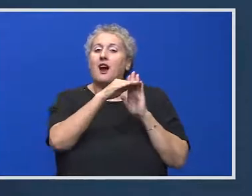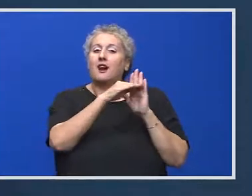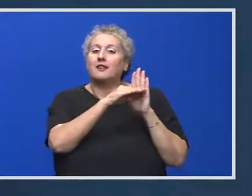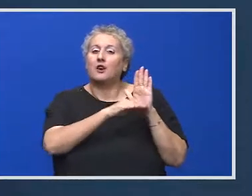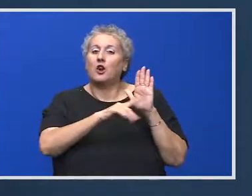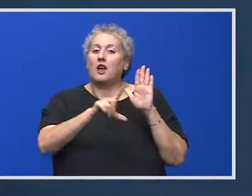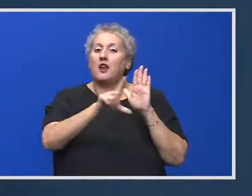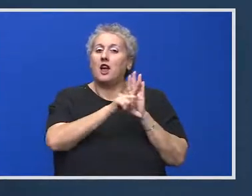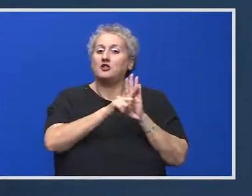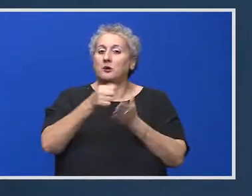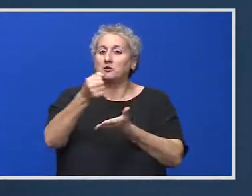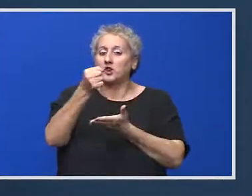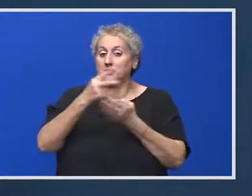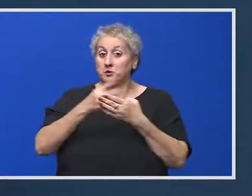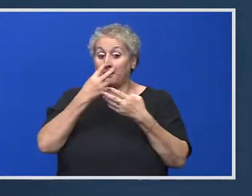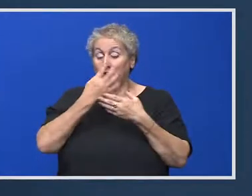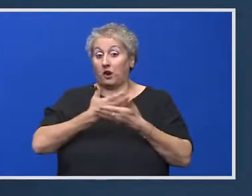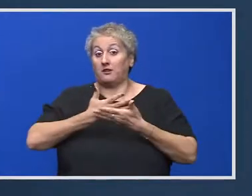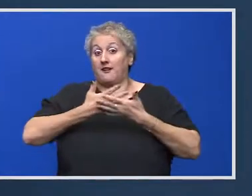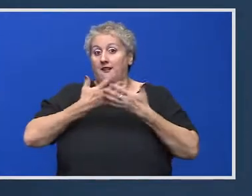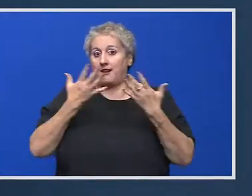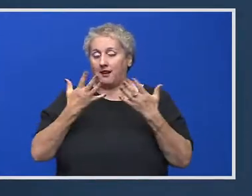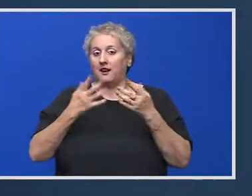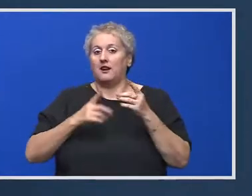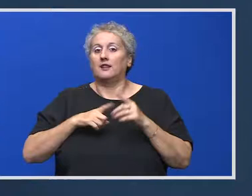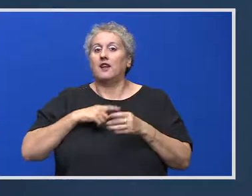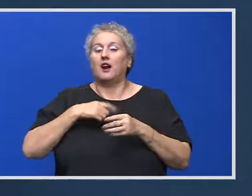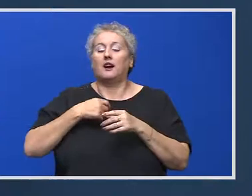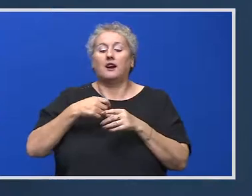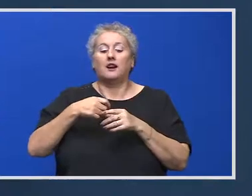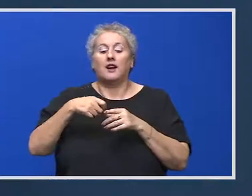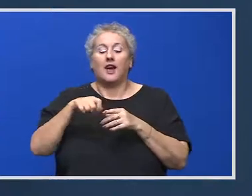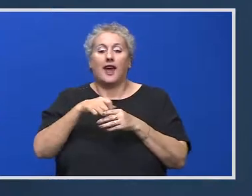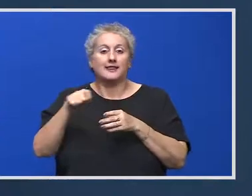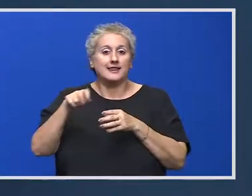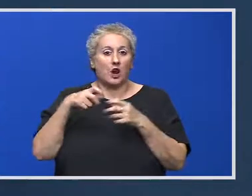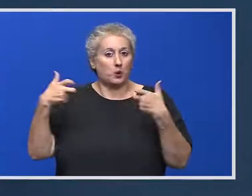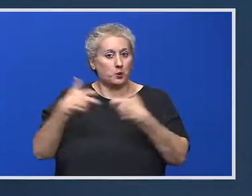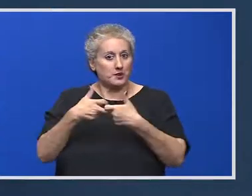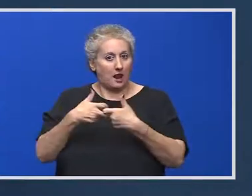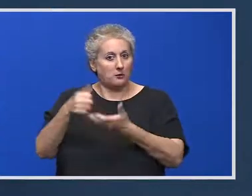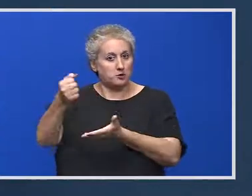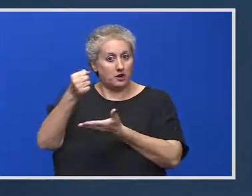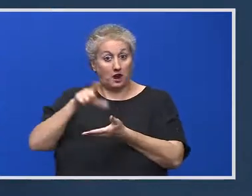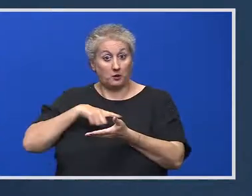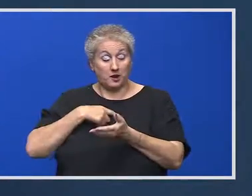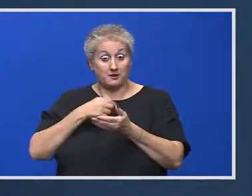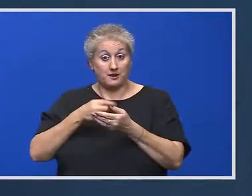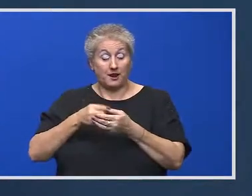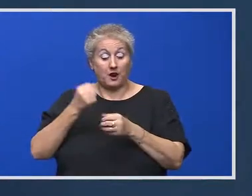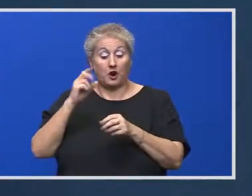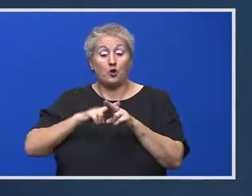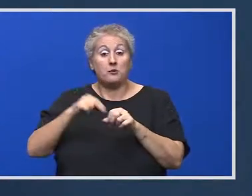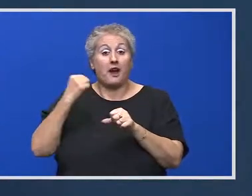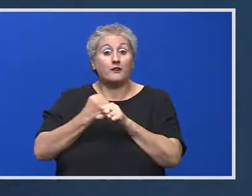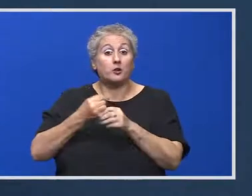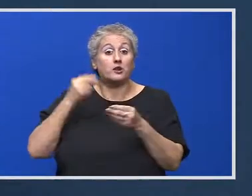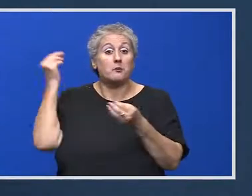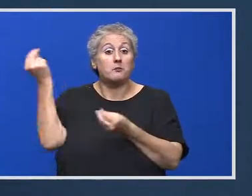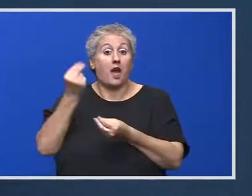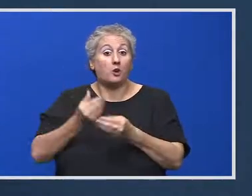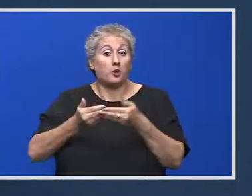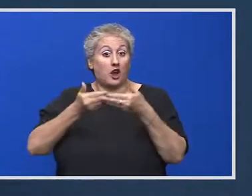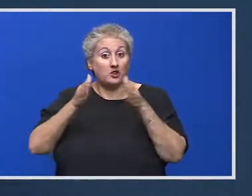legea bugetului care spune foarte clar dacă execuția bugetară nu este conform trimestializării, atunci, bineînțeles, sumele pot fi